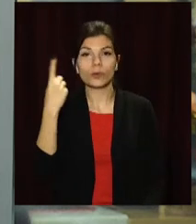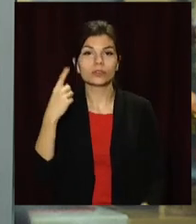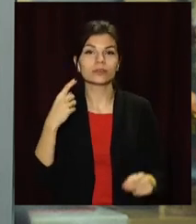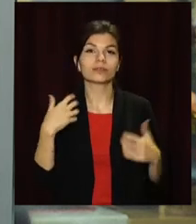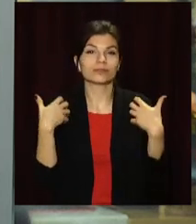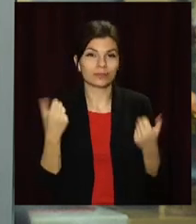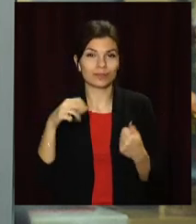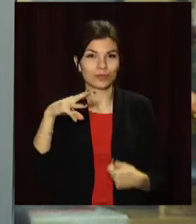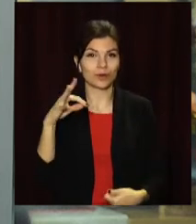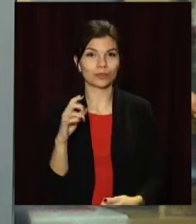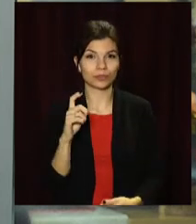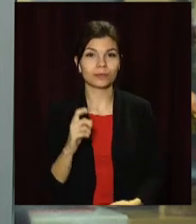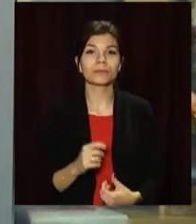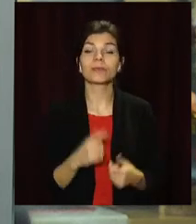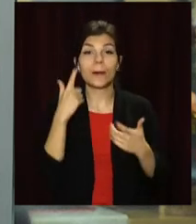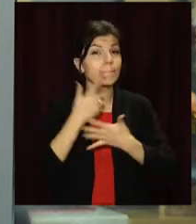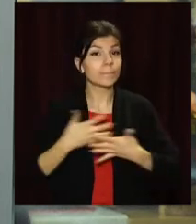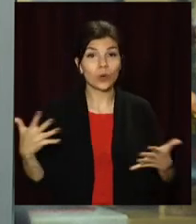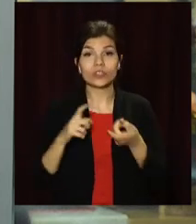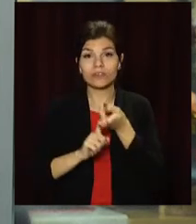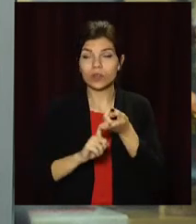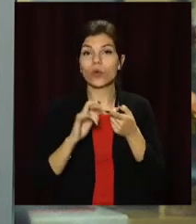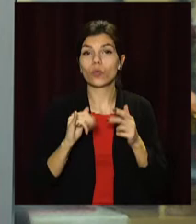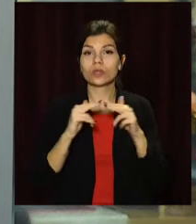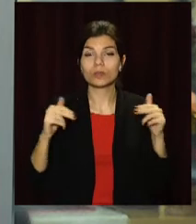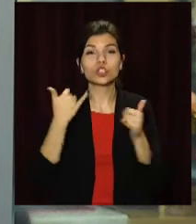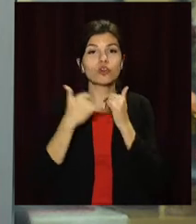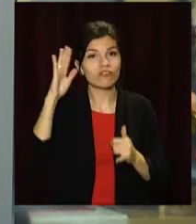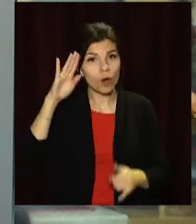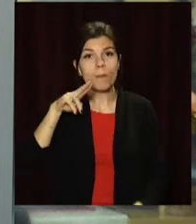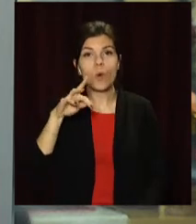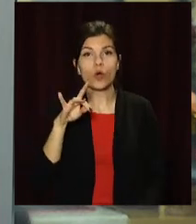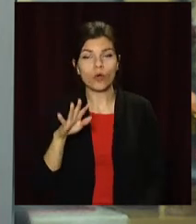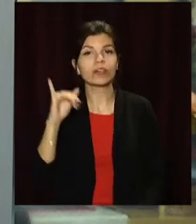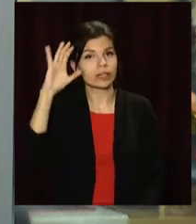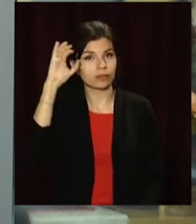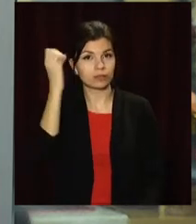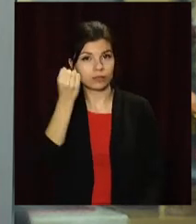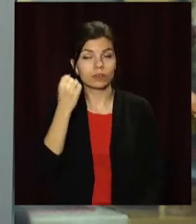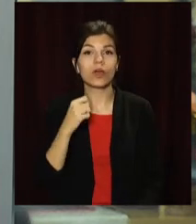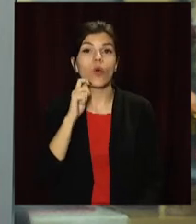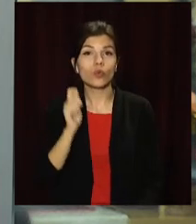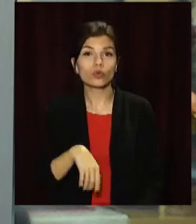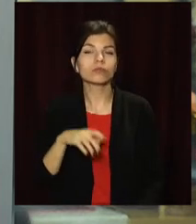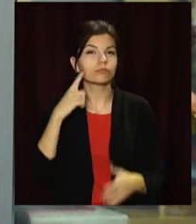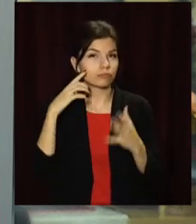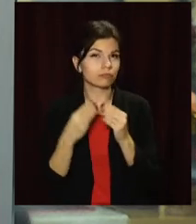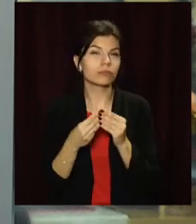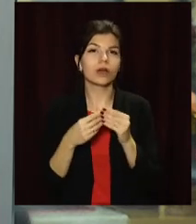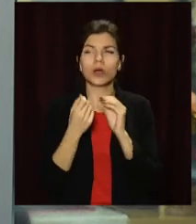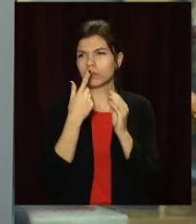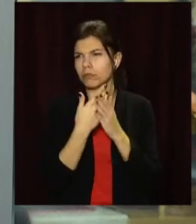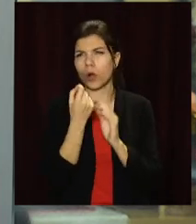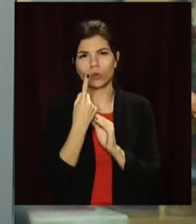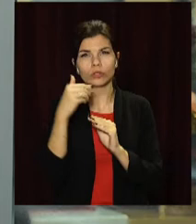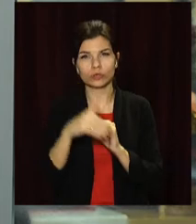департаменті охорони здоров'я. Найбільше інфікованих у Дніпрі, жовтих водах, покрові та кривому розі. В Україні ж зареєстрували майже 11